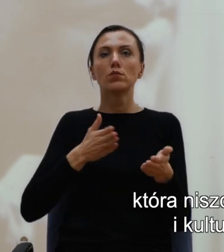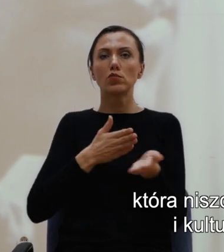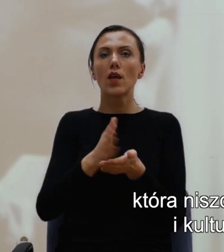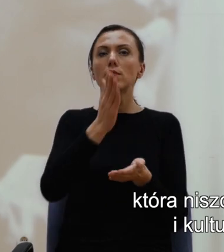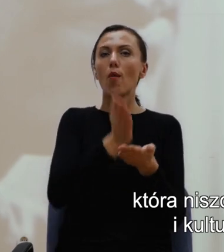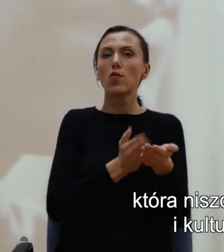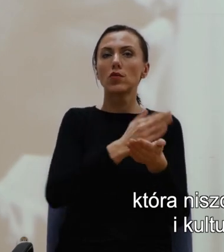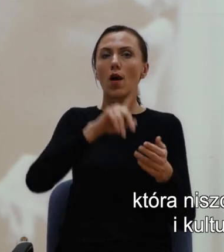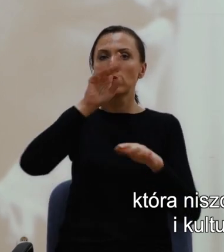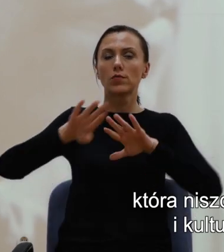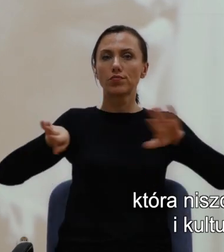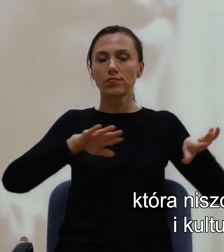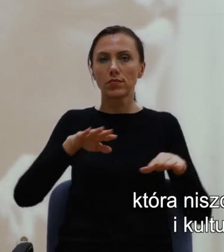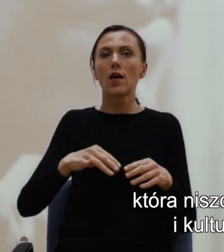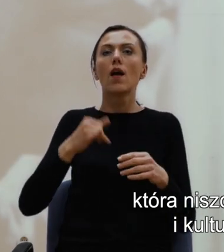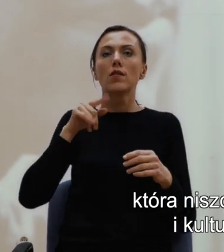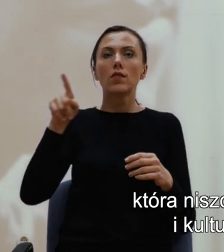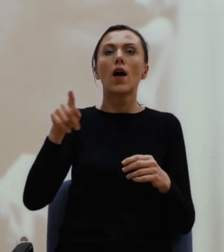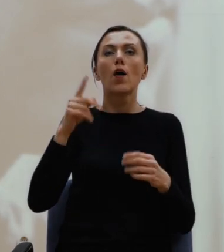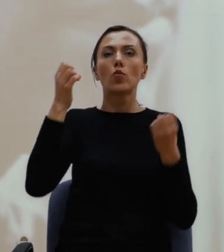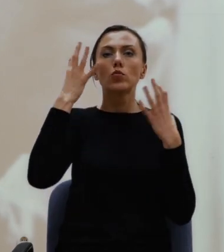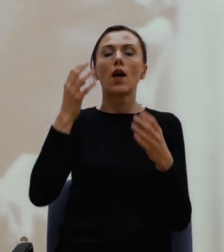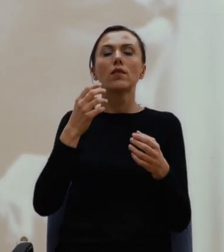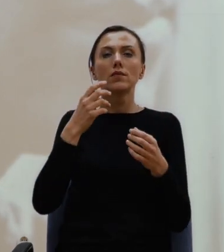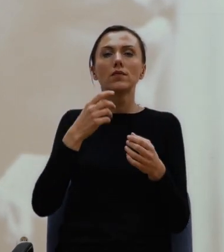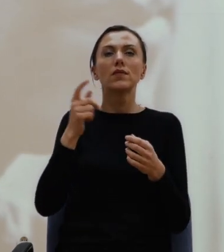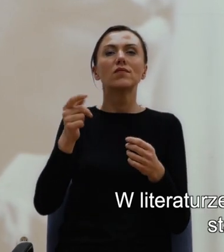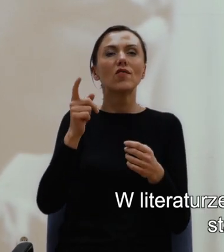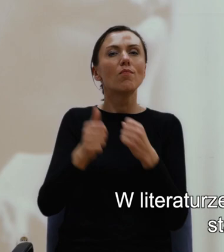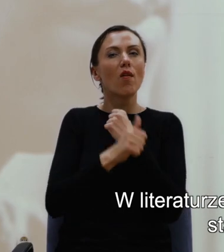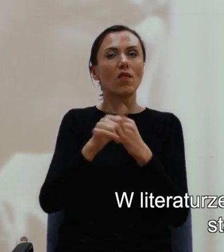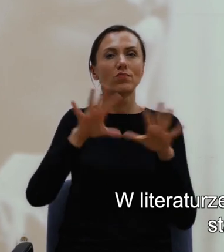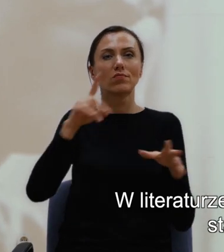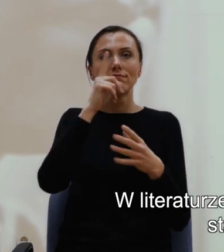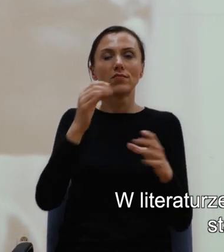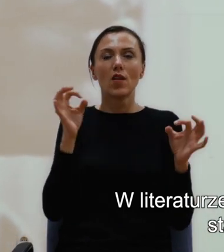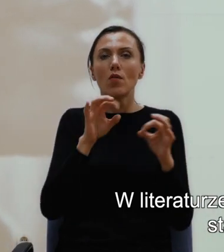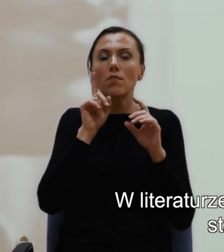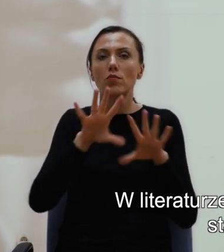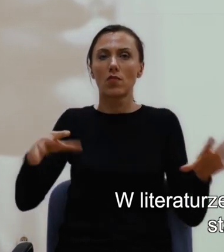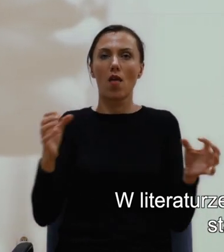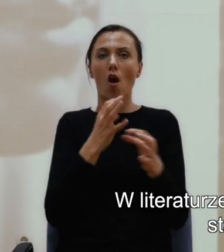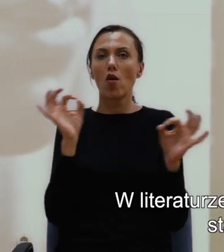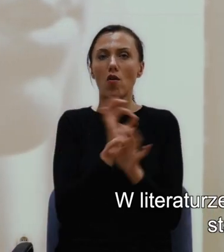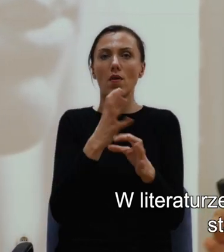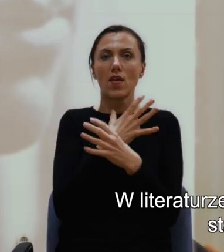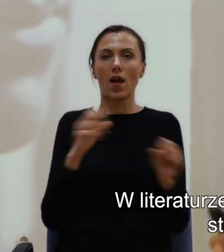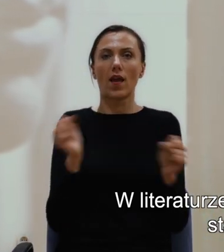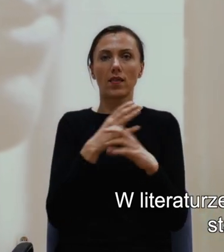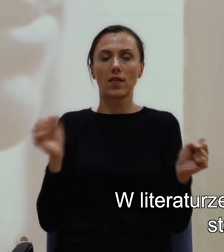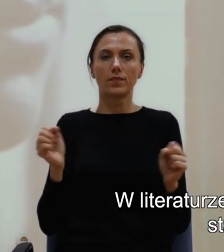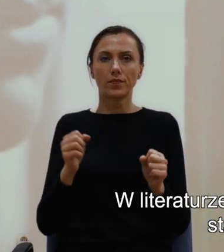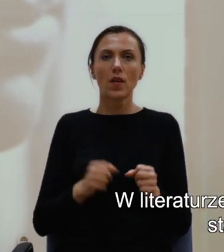generowała liczne traumy. W literaturze amerykańskiego południa autobiografie stanowią